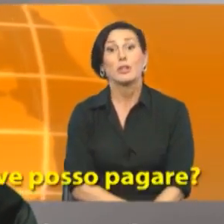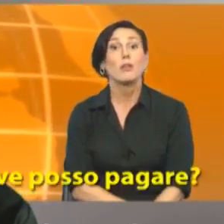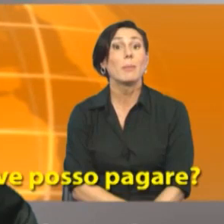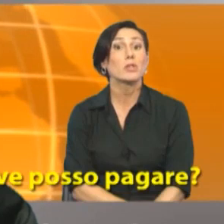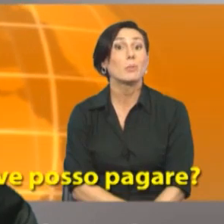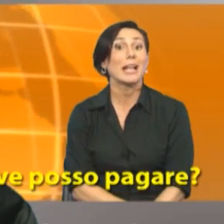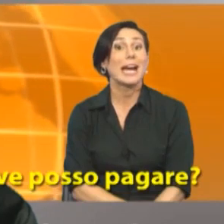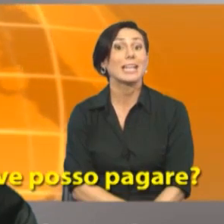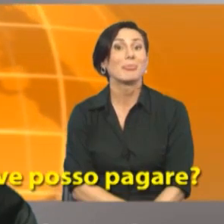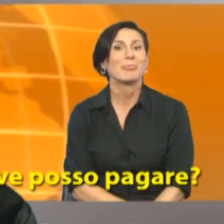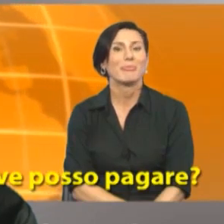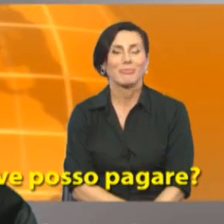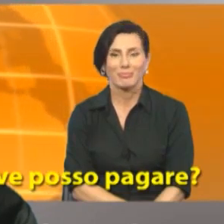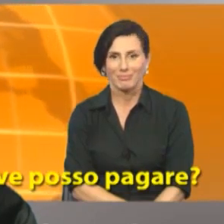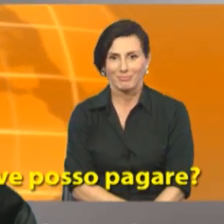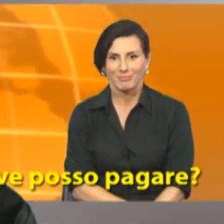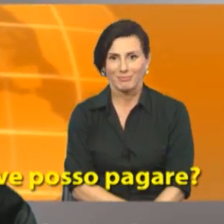dove posso pagare?